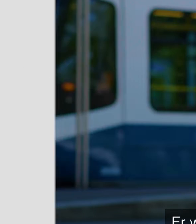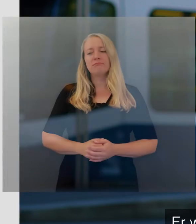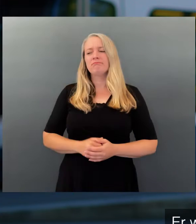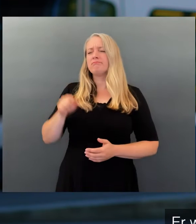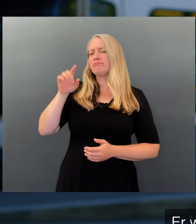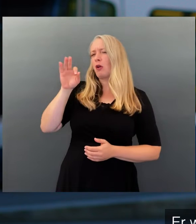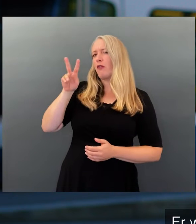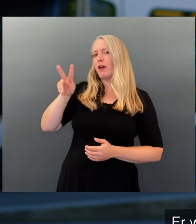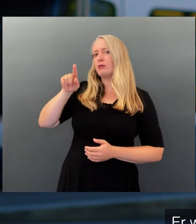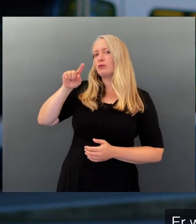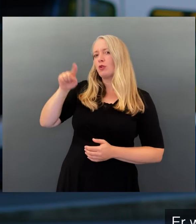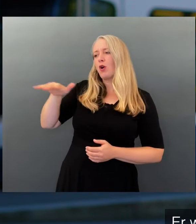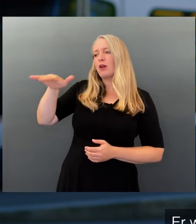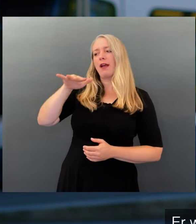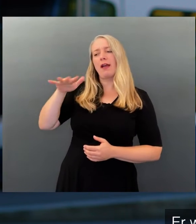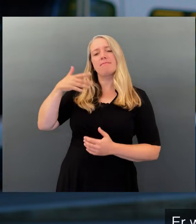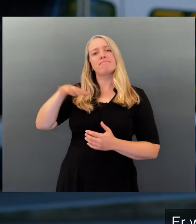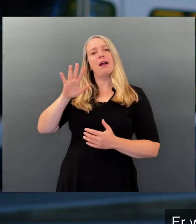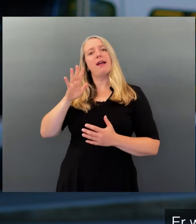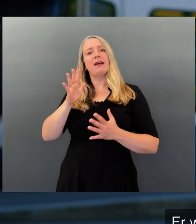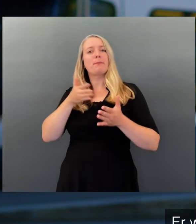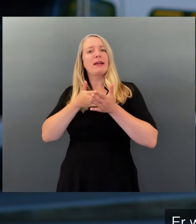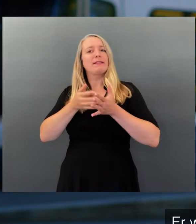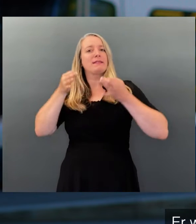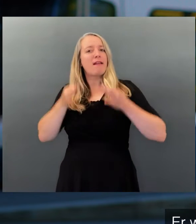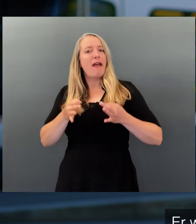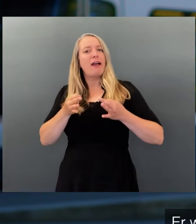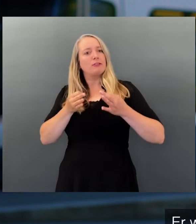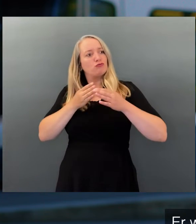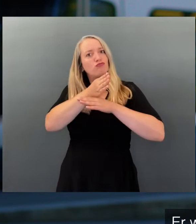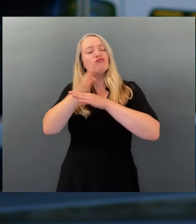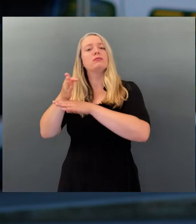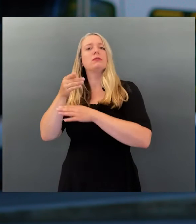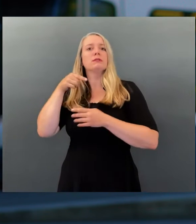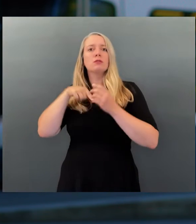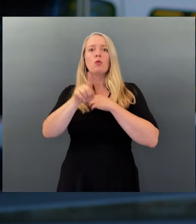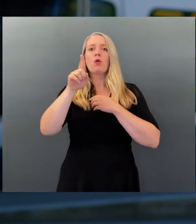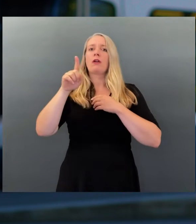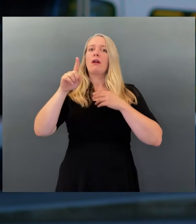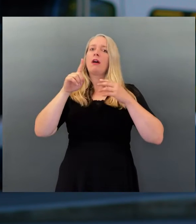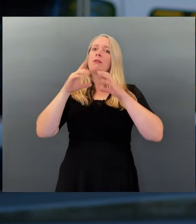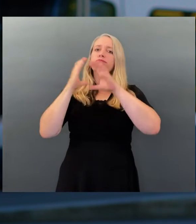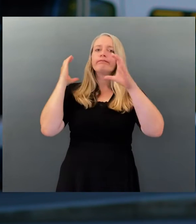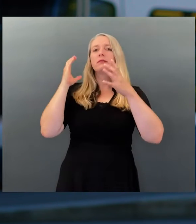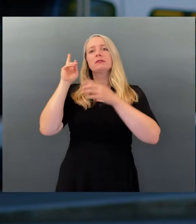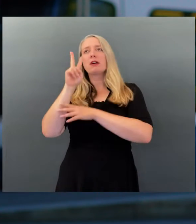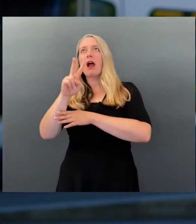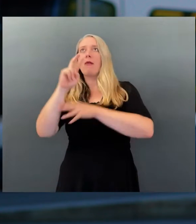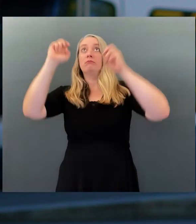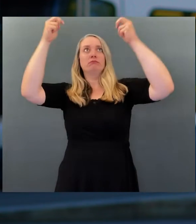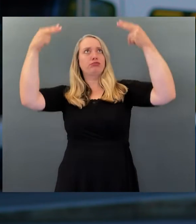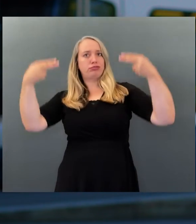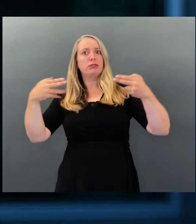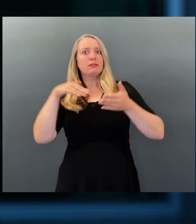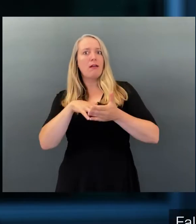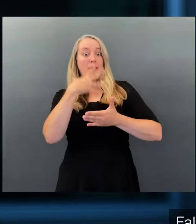Er ist sicher behindertenfreundlicher geworden mit digitalen Anzeigen, Tram und Bus oder Apps, die man